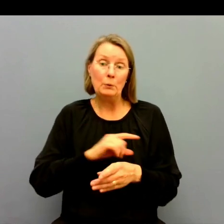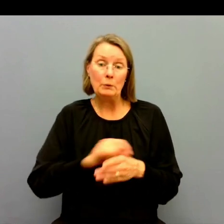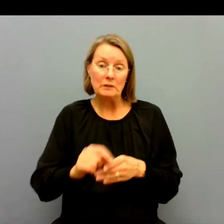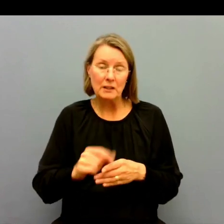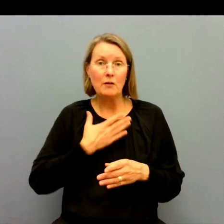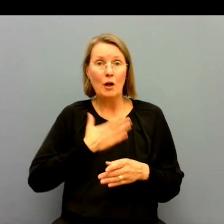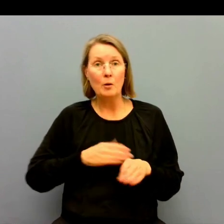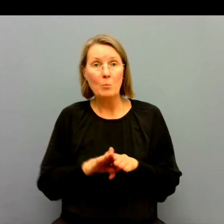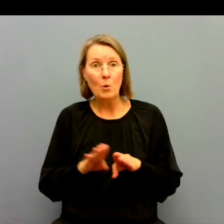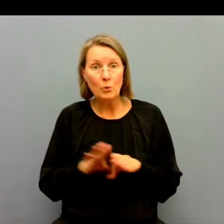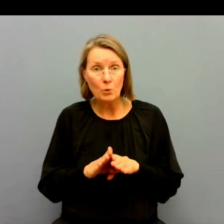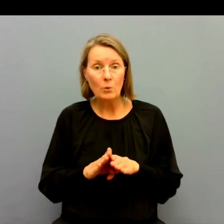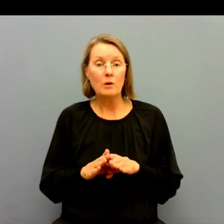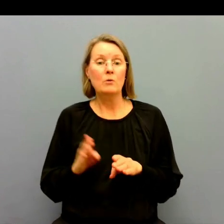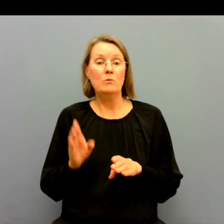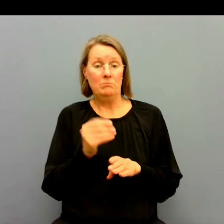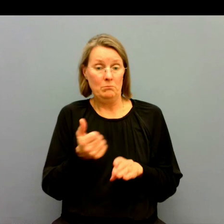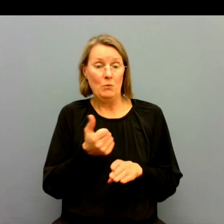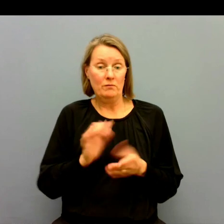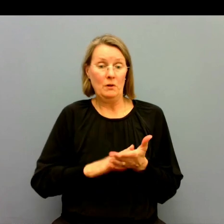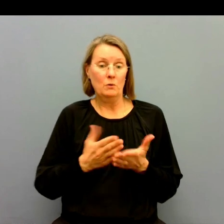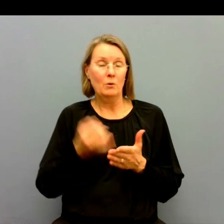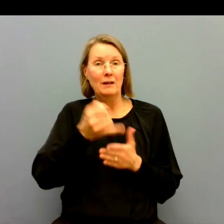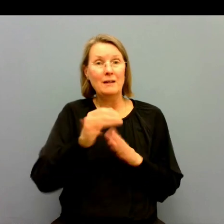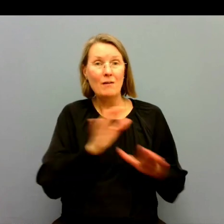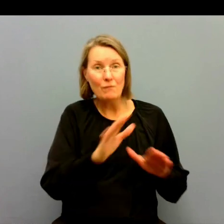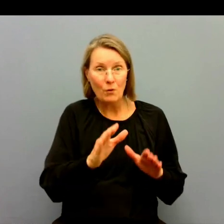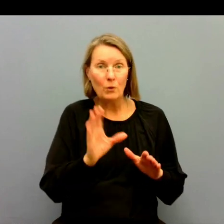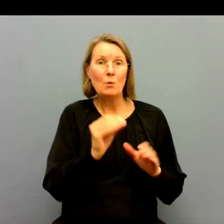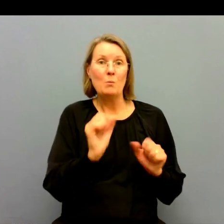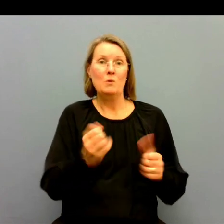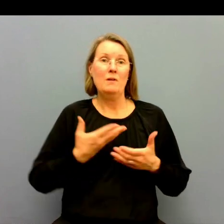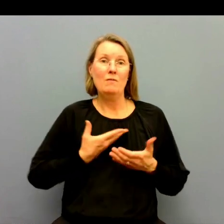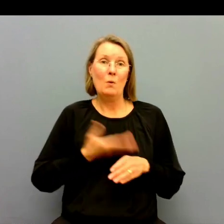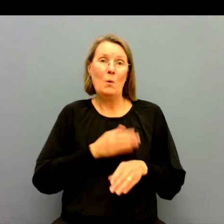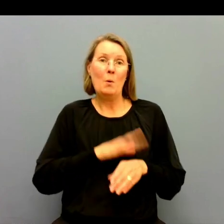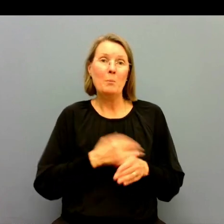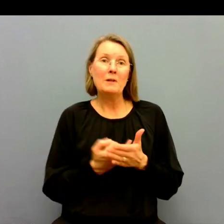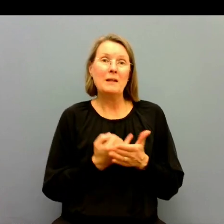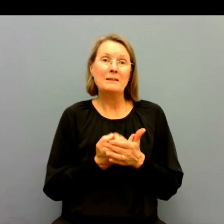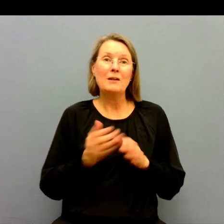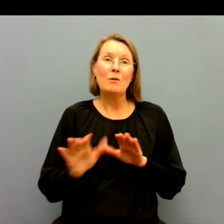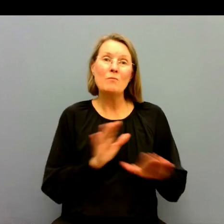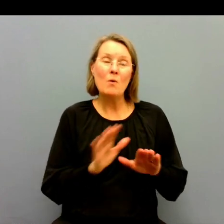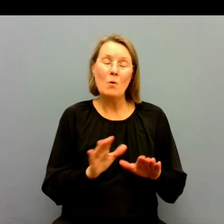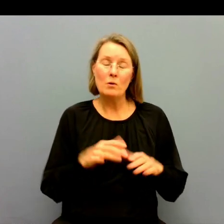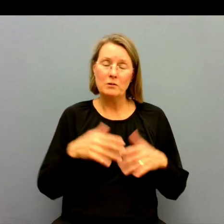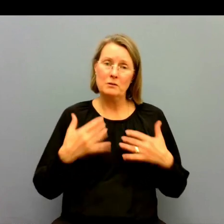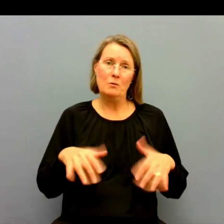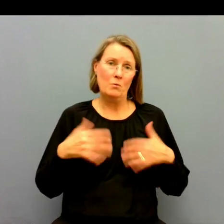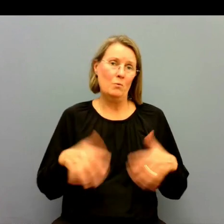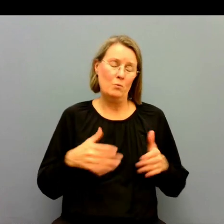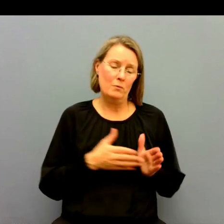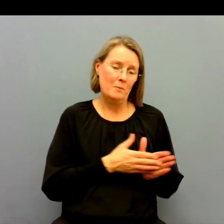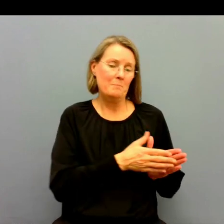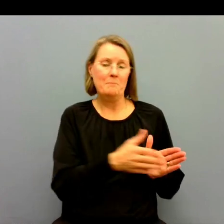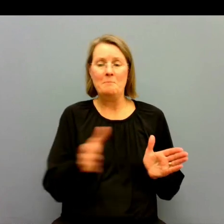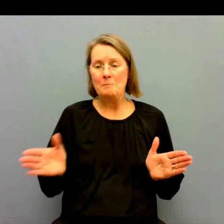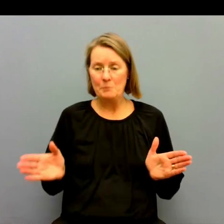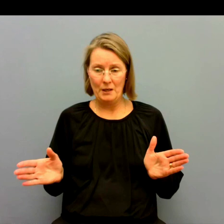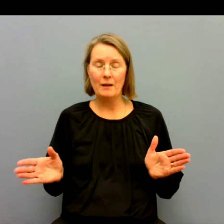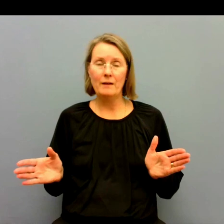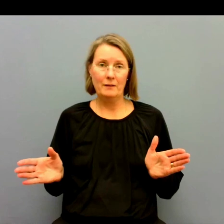sjukskrivna och må dåligt. Då behöver de tolka vården. Då behöver vi kompetens inom det. Så det är otroligt, otroligt